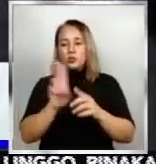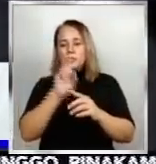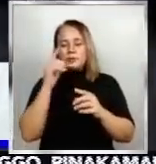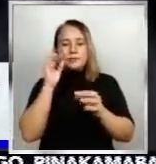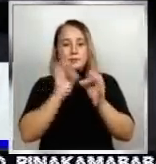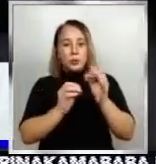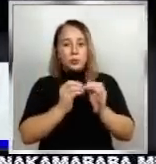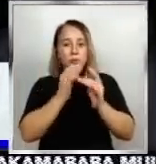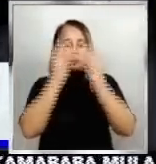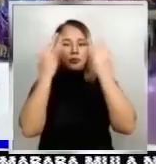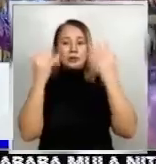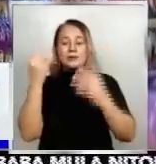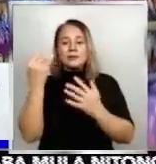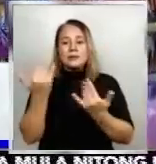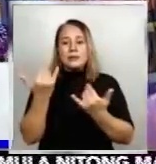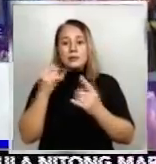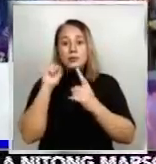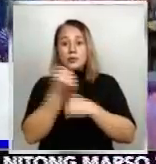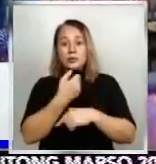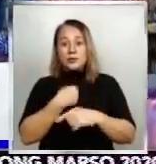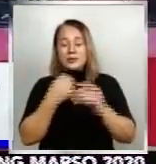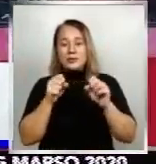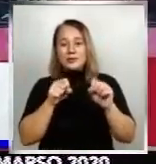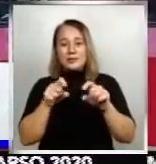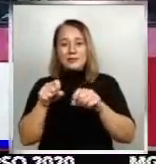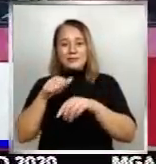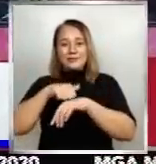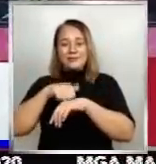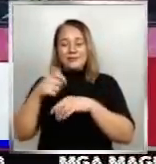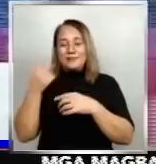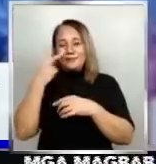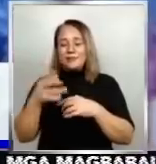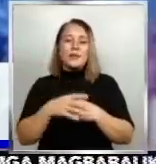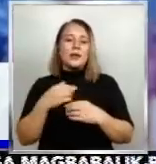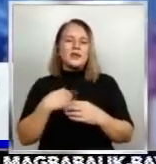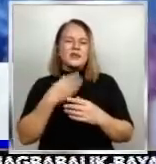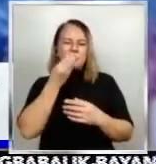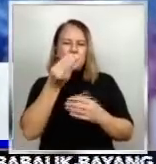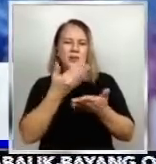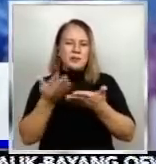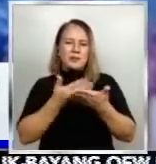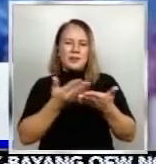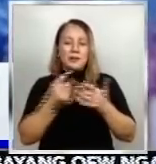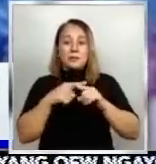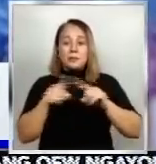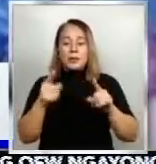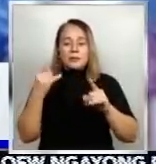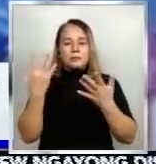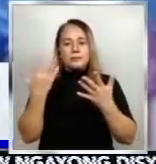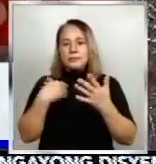sitwasyon sa tindahan ng mga paputok. Malayo-layo pa naman ang bagong taon kaya matumal pambintahan. At kung nung salubong sa 2021,